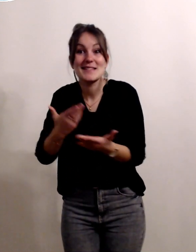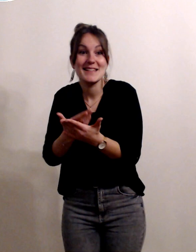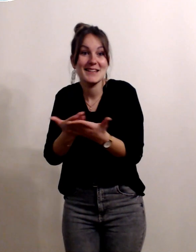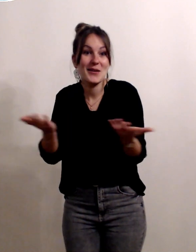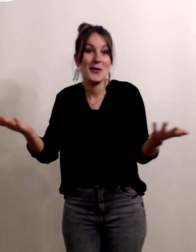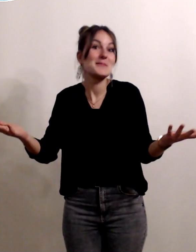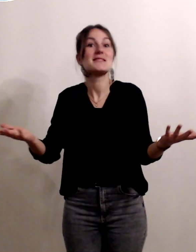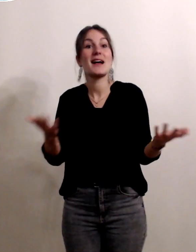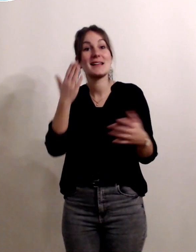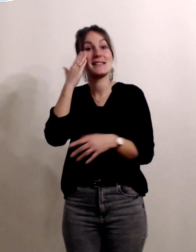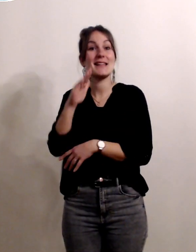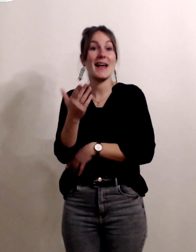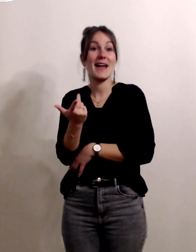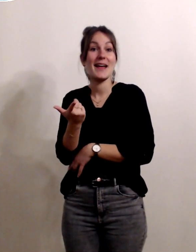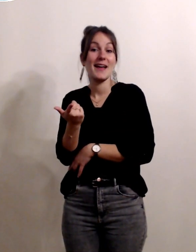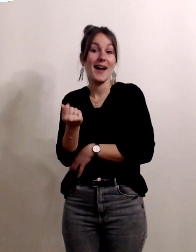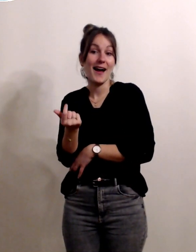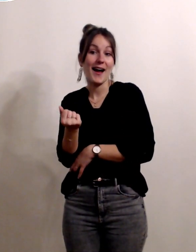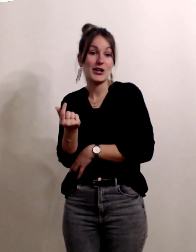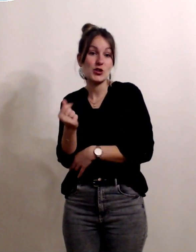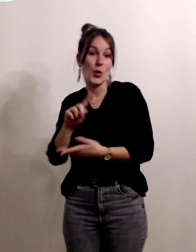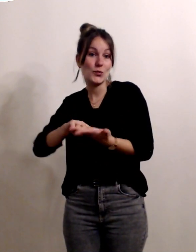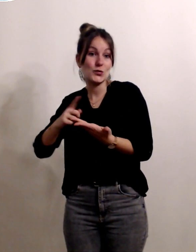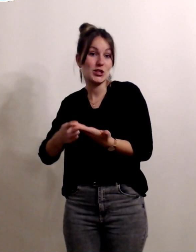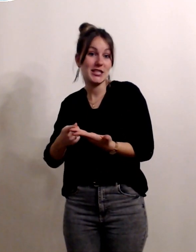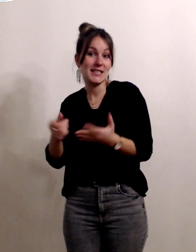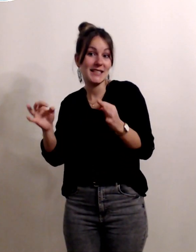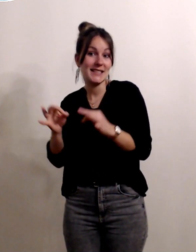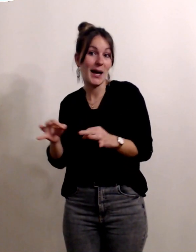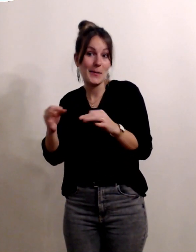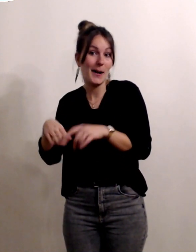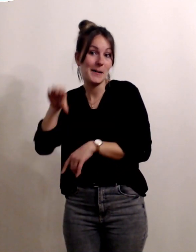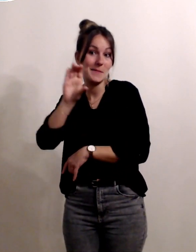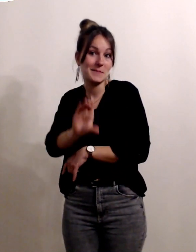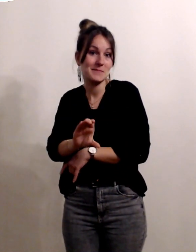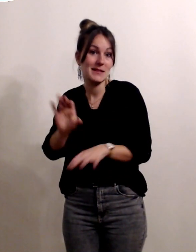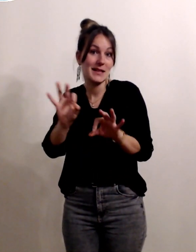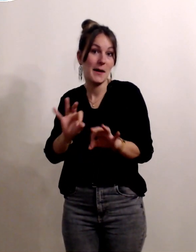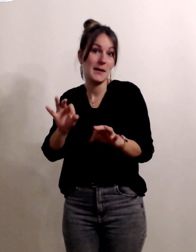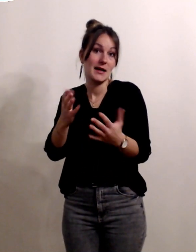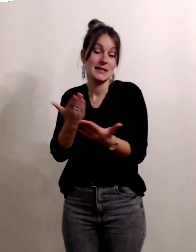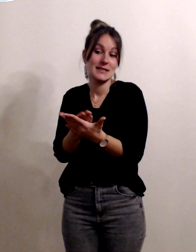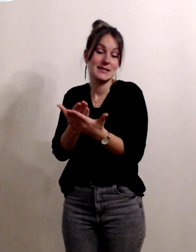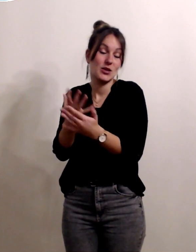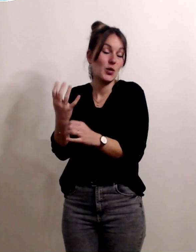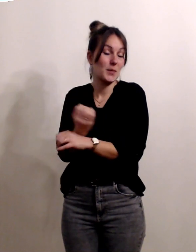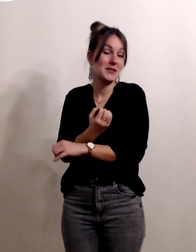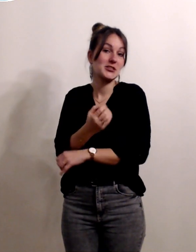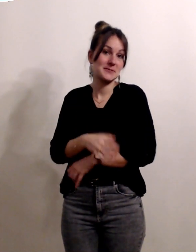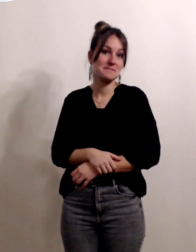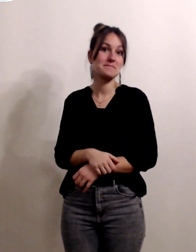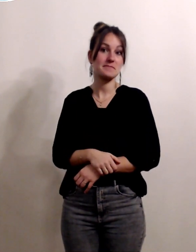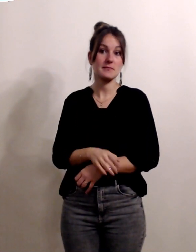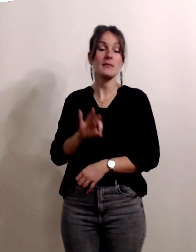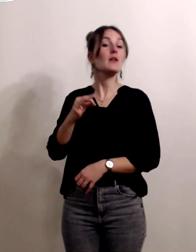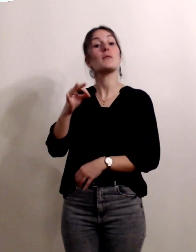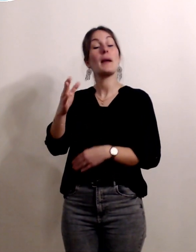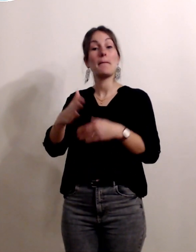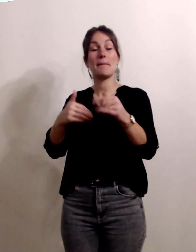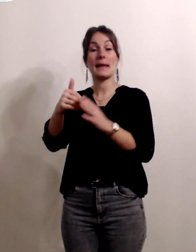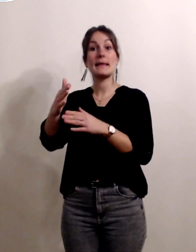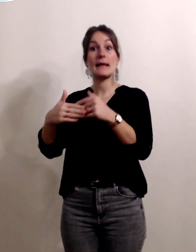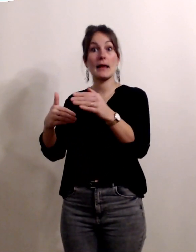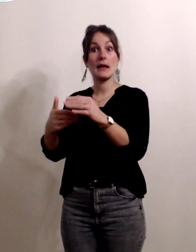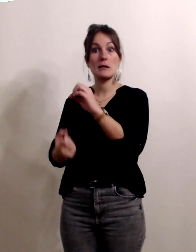'aujourd'hui de moyens il n'est pas mis de moyens là-dessus et donc il est à déplorer le fait que effectivement on voit ces métiers